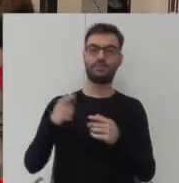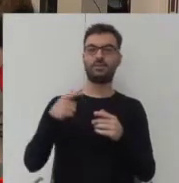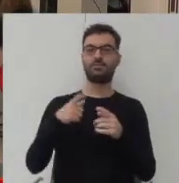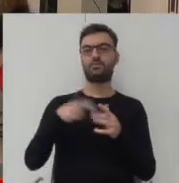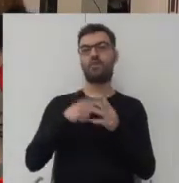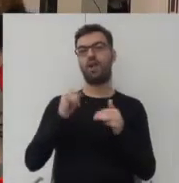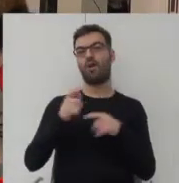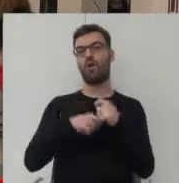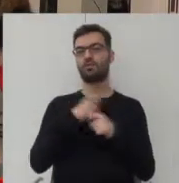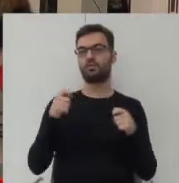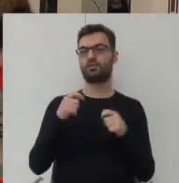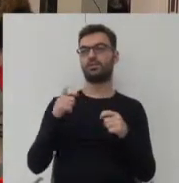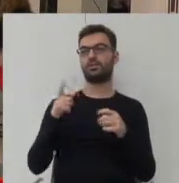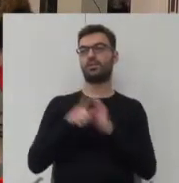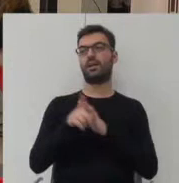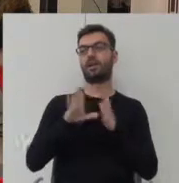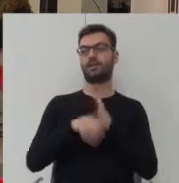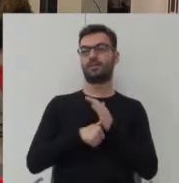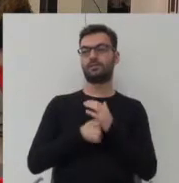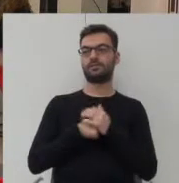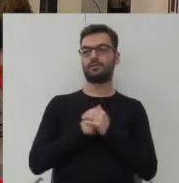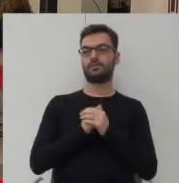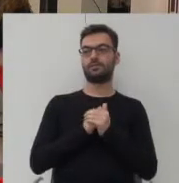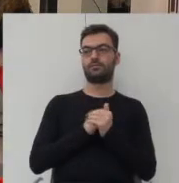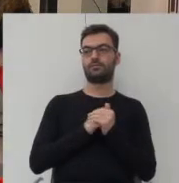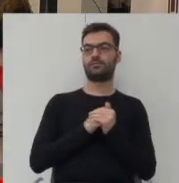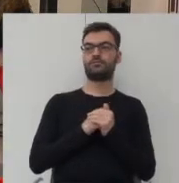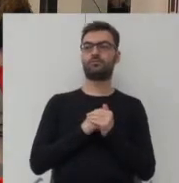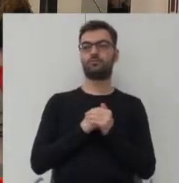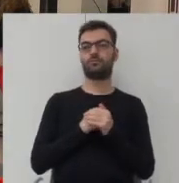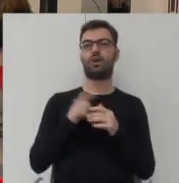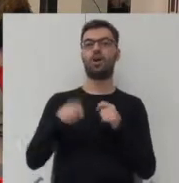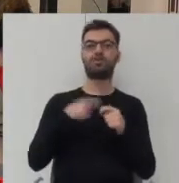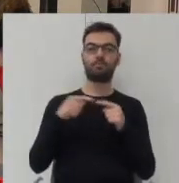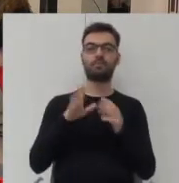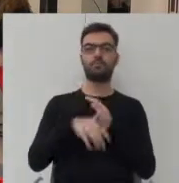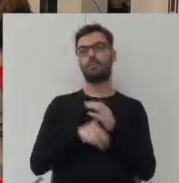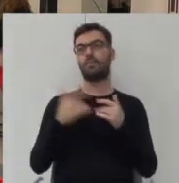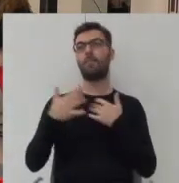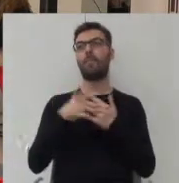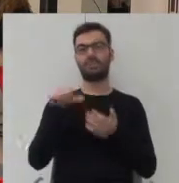miast, zwłaszcza blisko centrum.